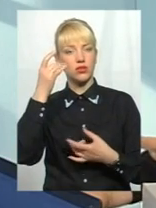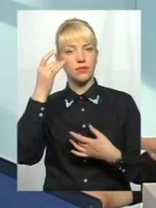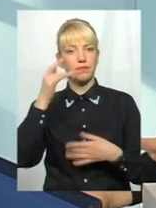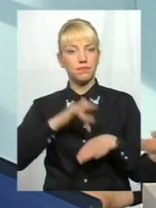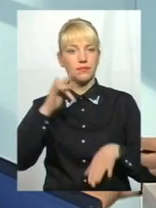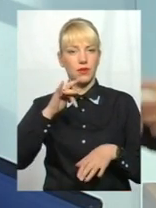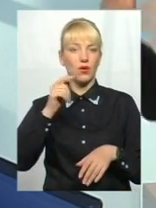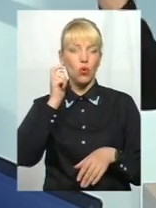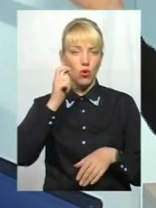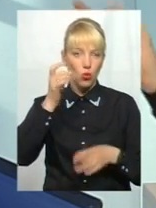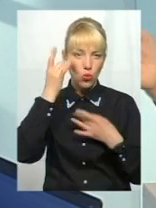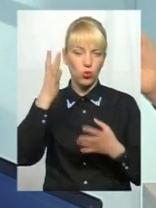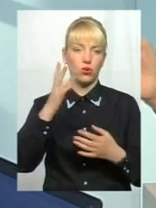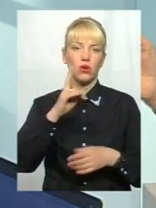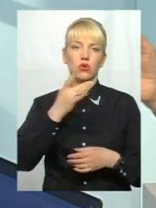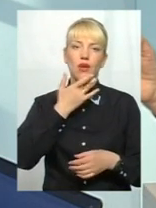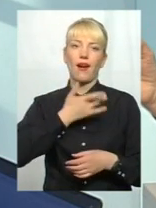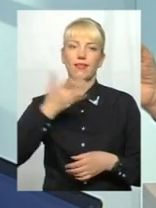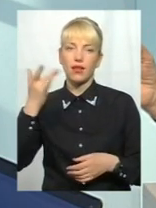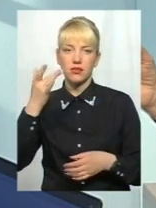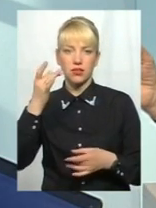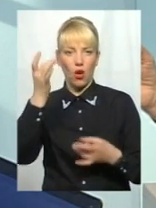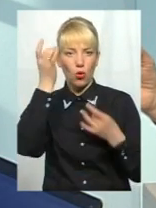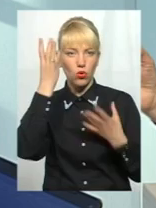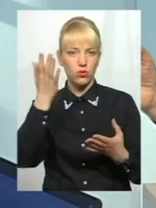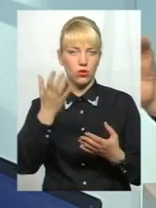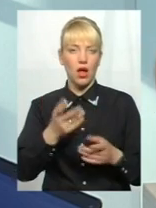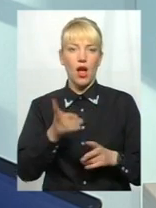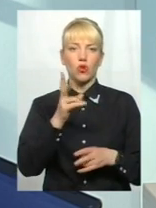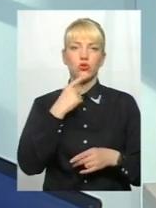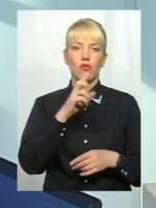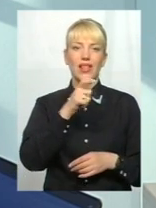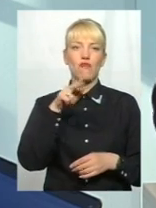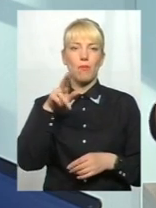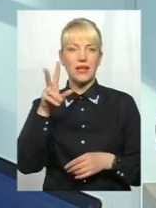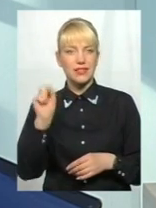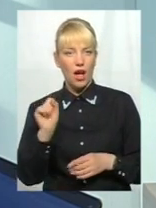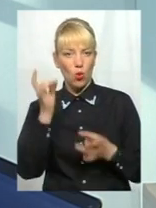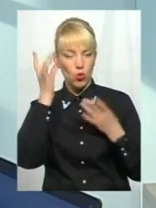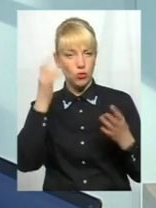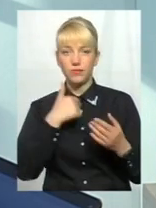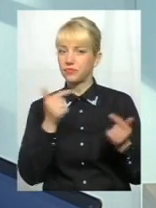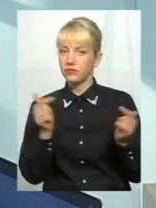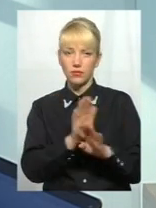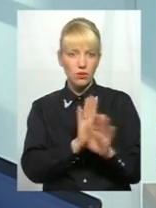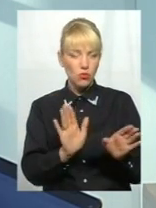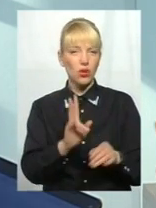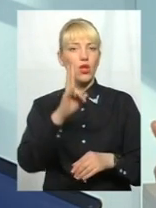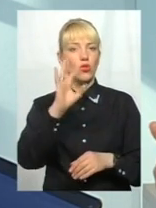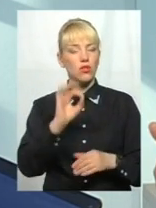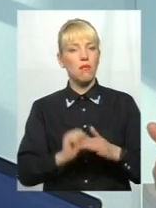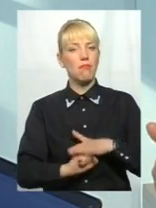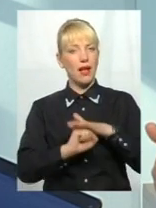радянської культури, хтось розповідає про якусь космополітичну європейську культуру. Я не проти, але все-таки базово